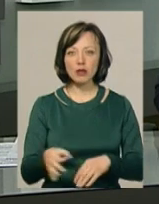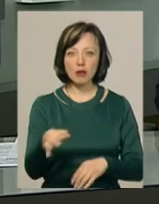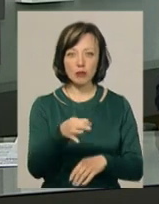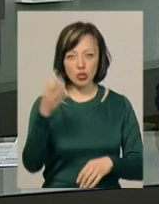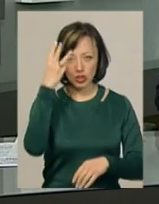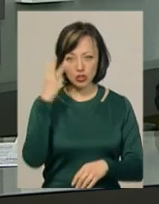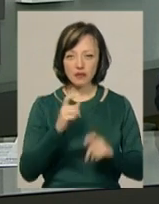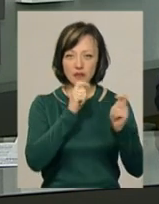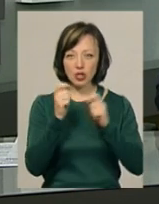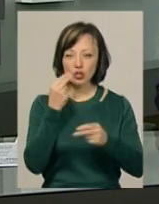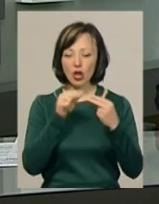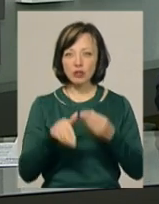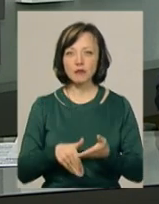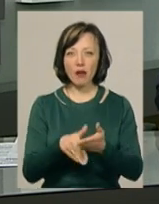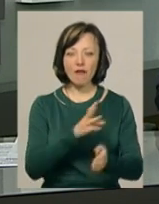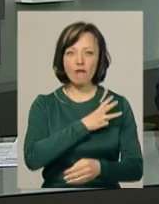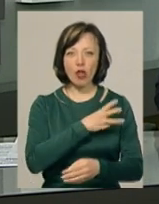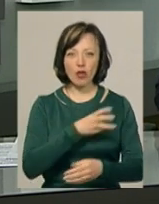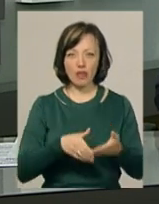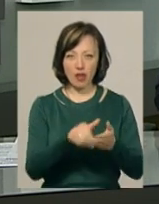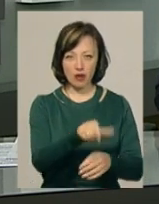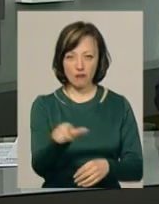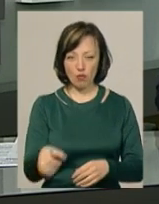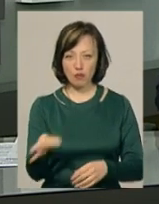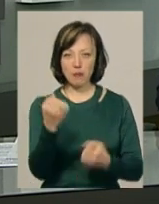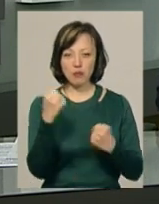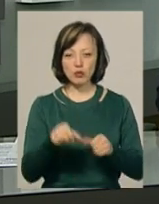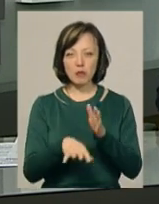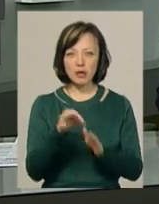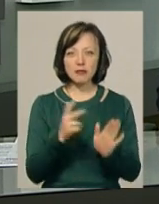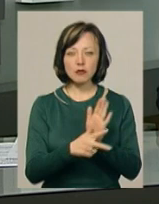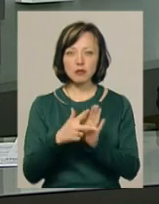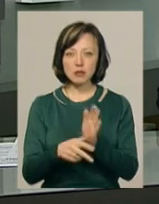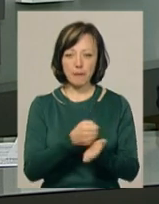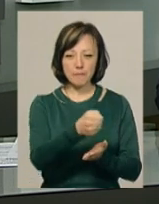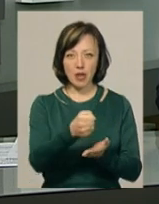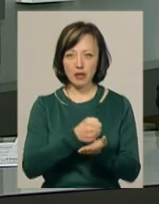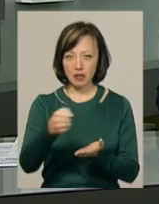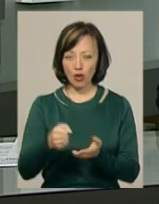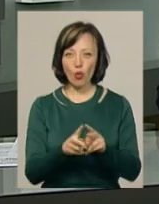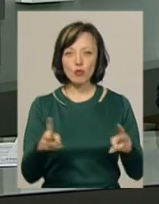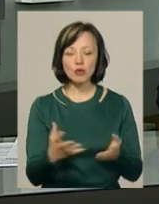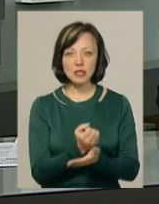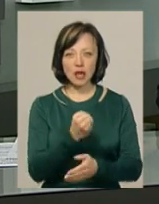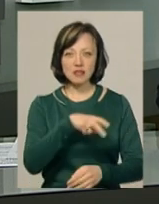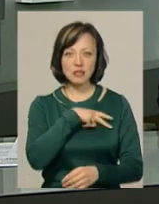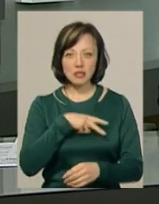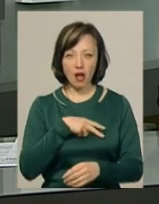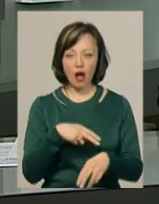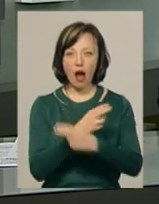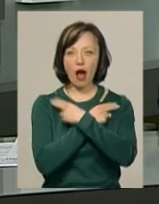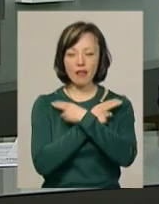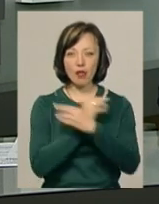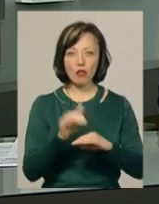відзначив кращих меценатів і волонтерів області. Переможців обирали з восьми десятків претендентів. Кому дісталася відзнака «Ангел